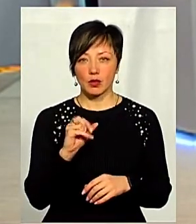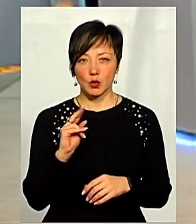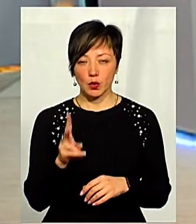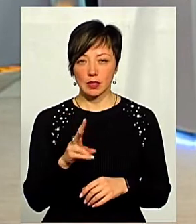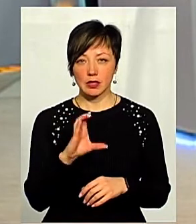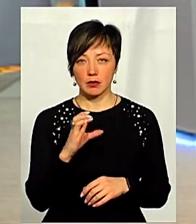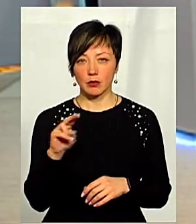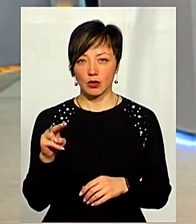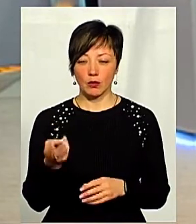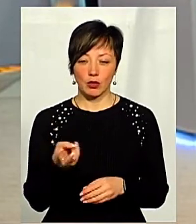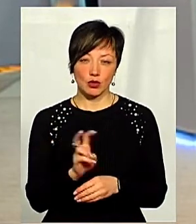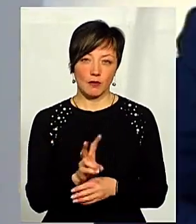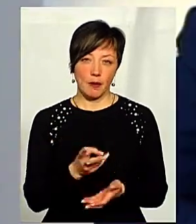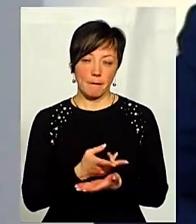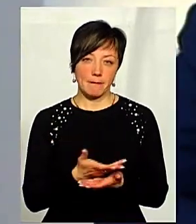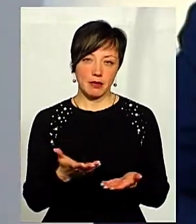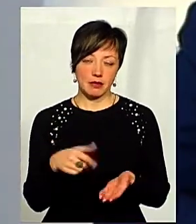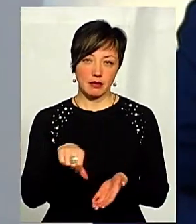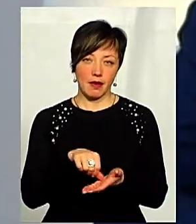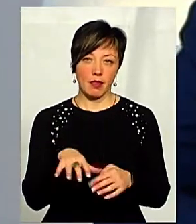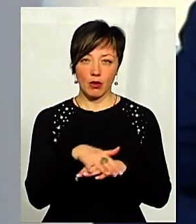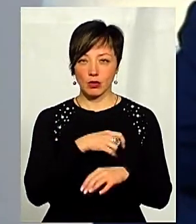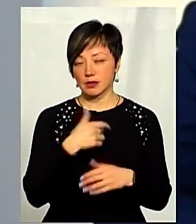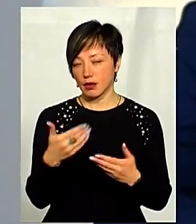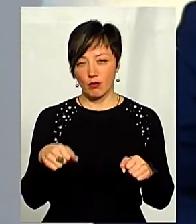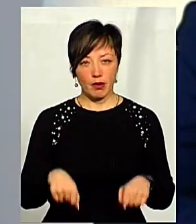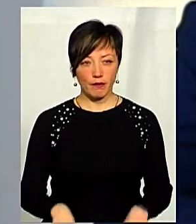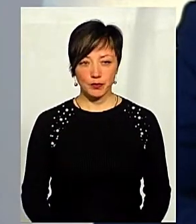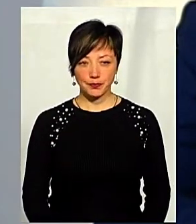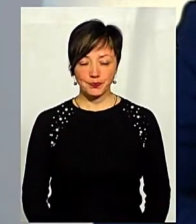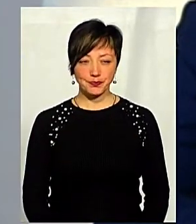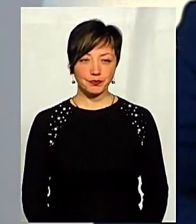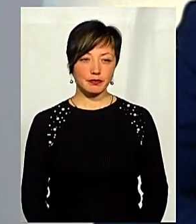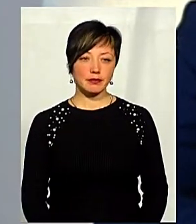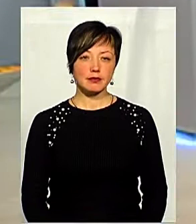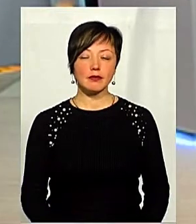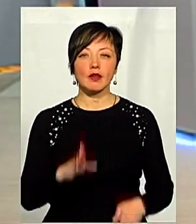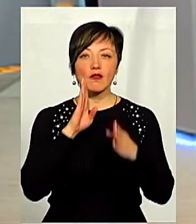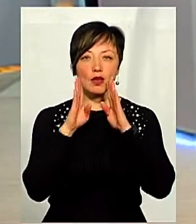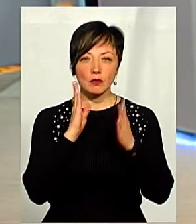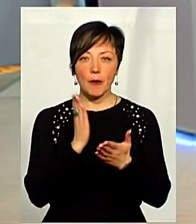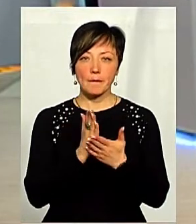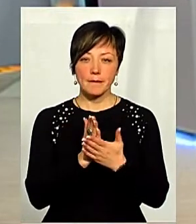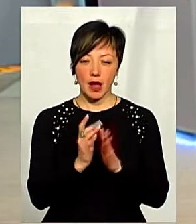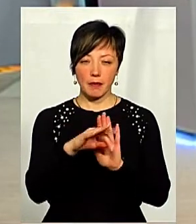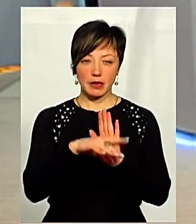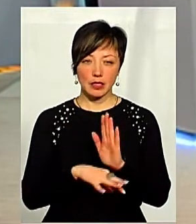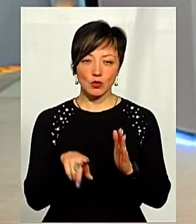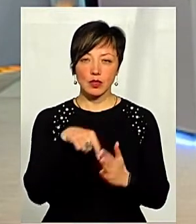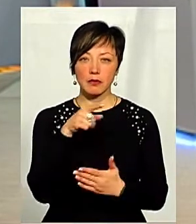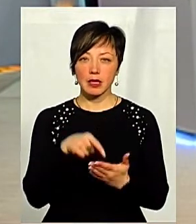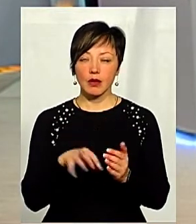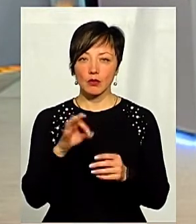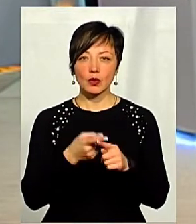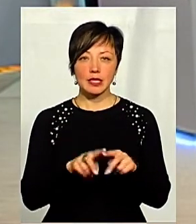Петрович прийшов в своєму окрузі на представлення народного депутата, це його право. І у Фейсбук ми маємо ще низку запитань,